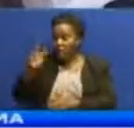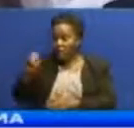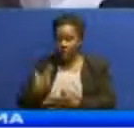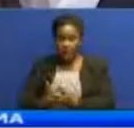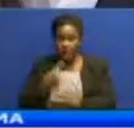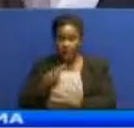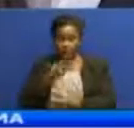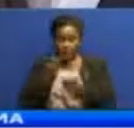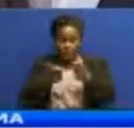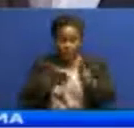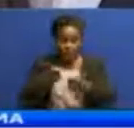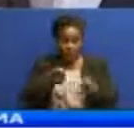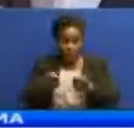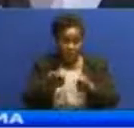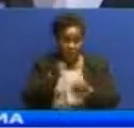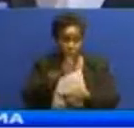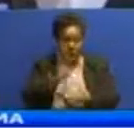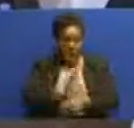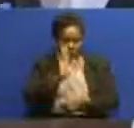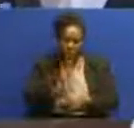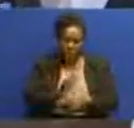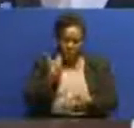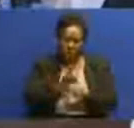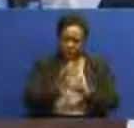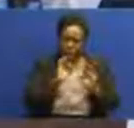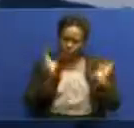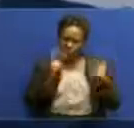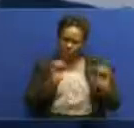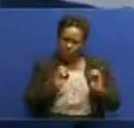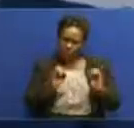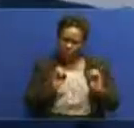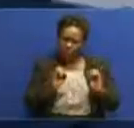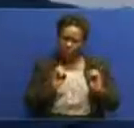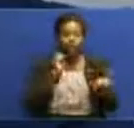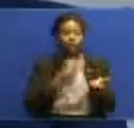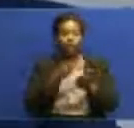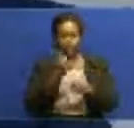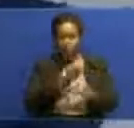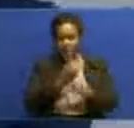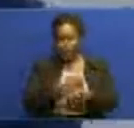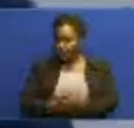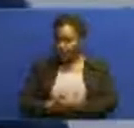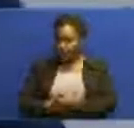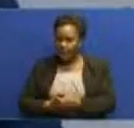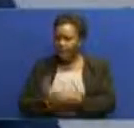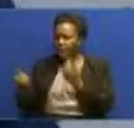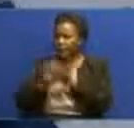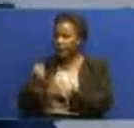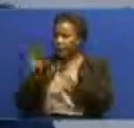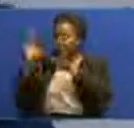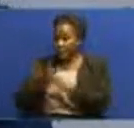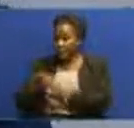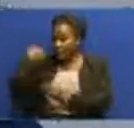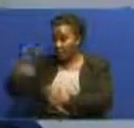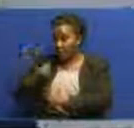zao ziteendelea kufanya vibaya katika makusanyo kukiona. Tarifa ya mwezi wa